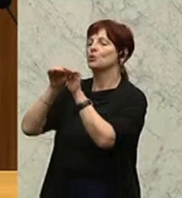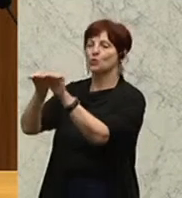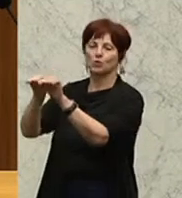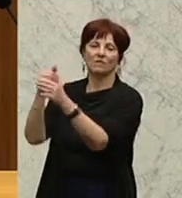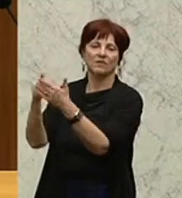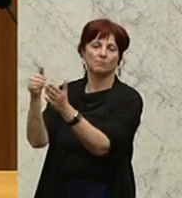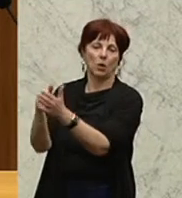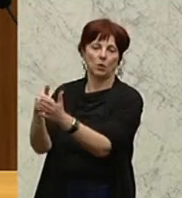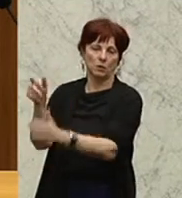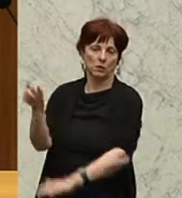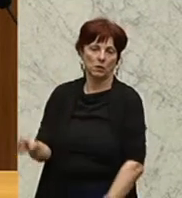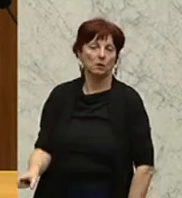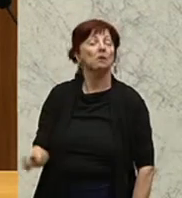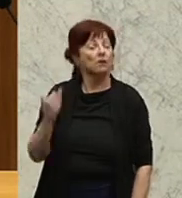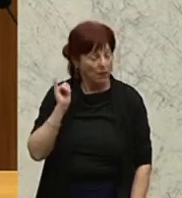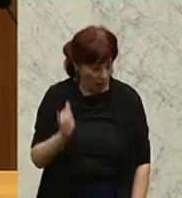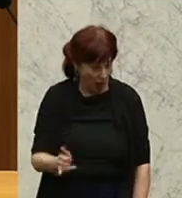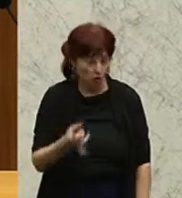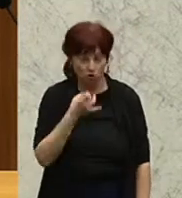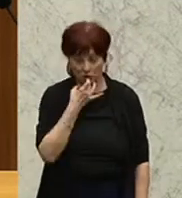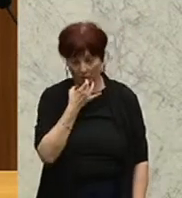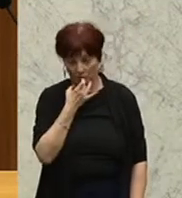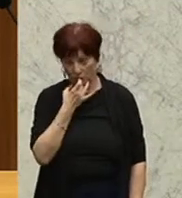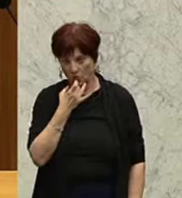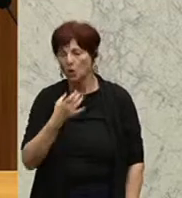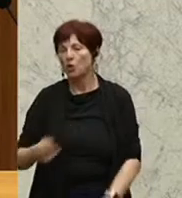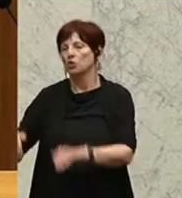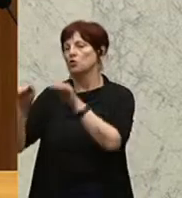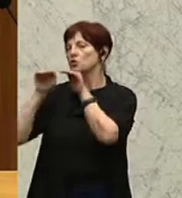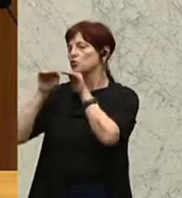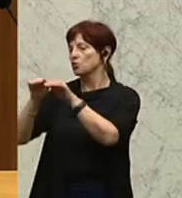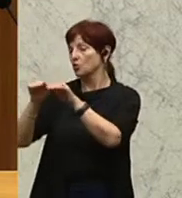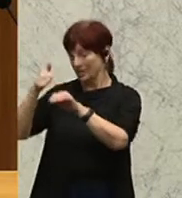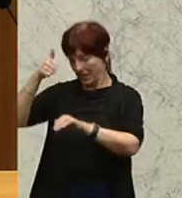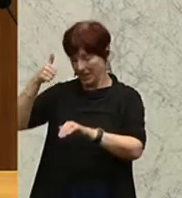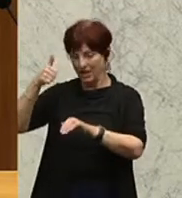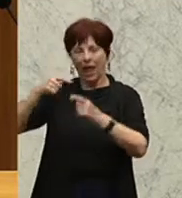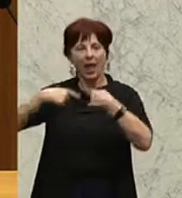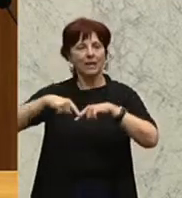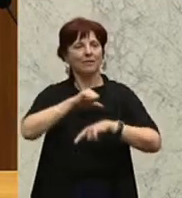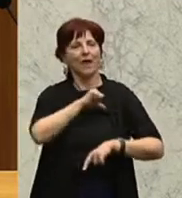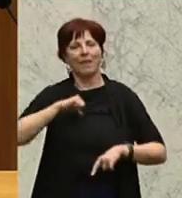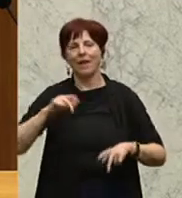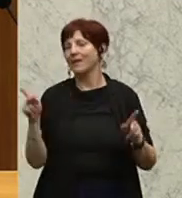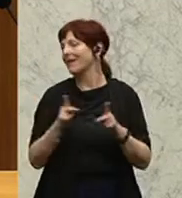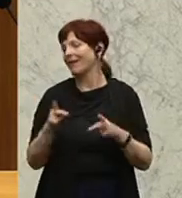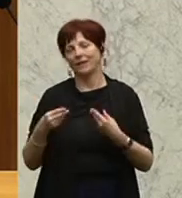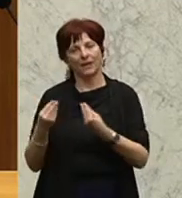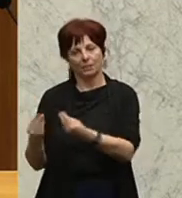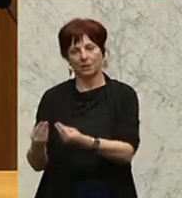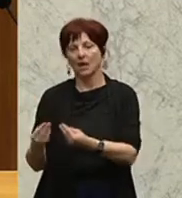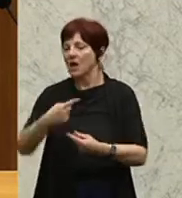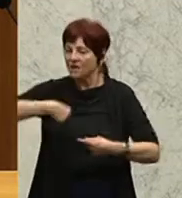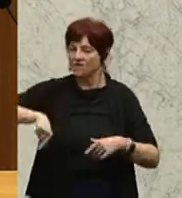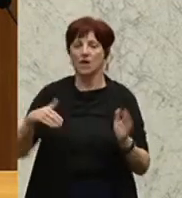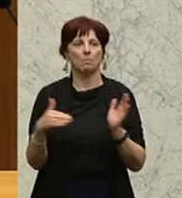die sie brauchen. Ja, dieser Schutz kann nicht nur von einem Land allein gewährleistet werden. Ja, wir brauchen